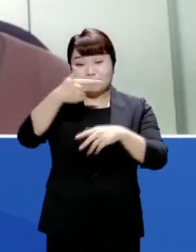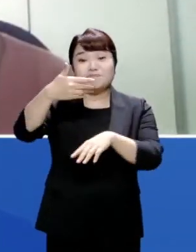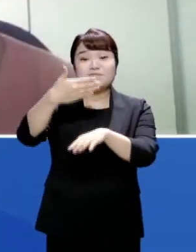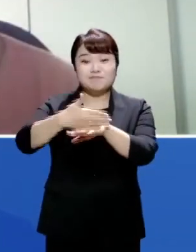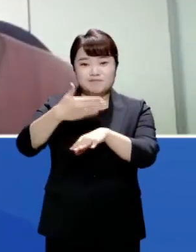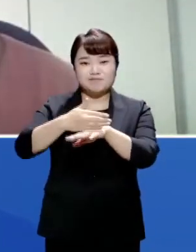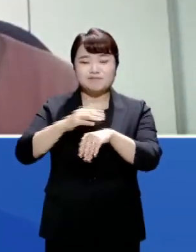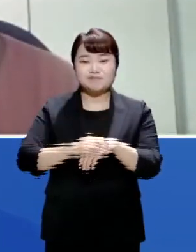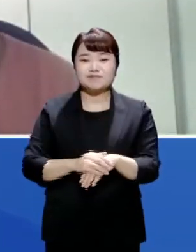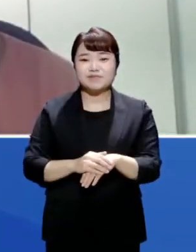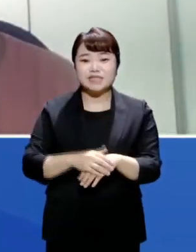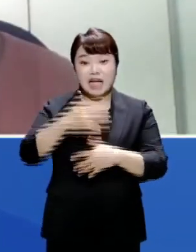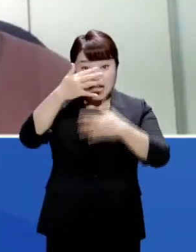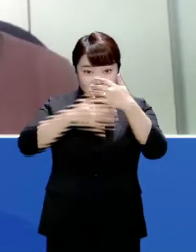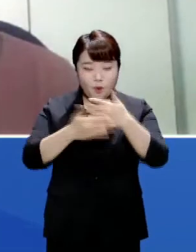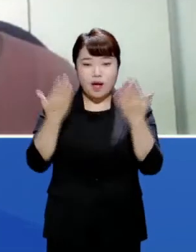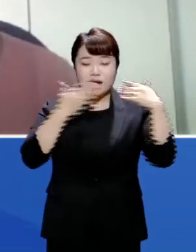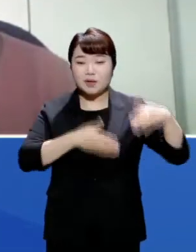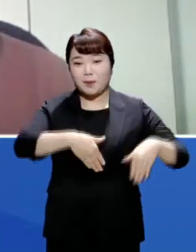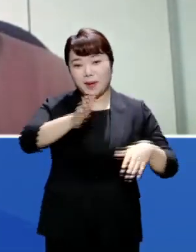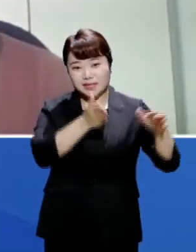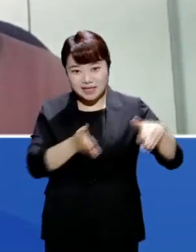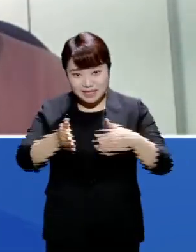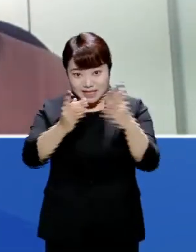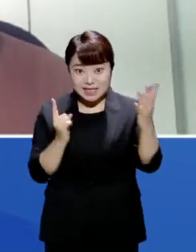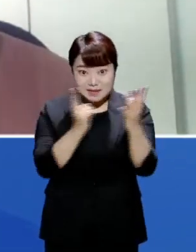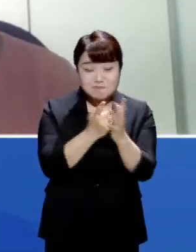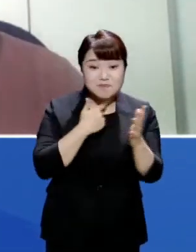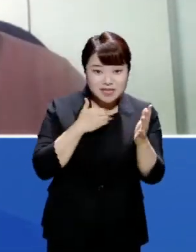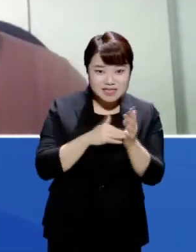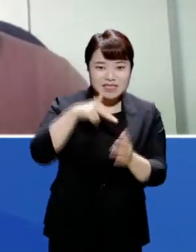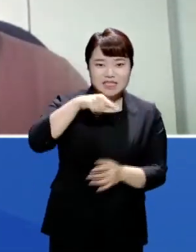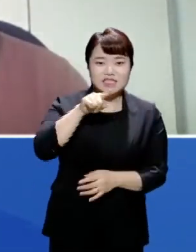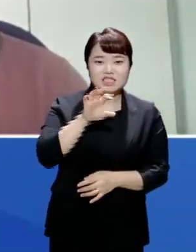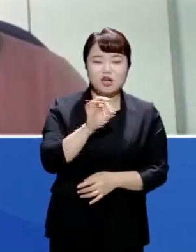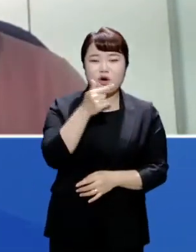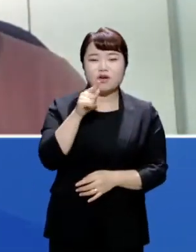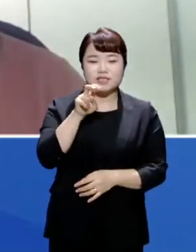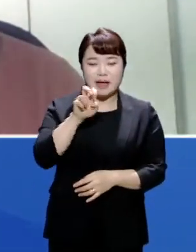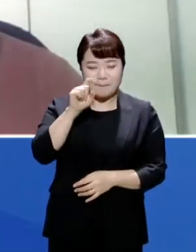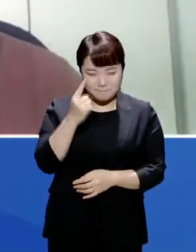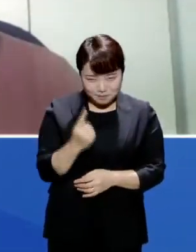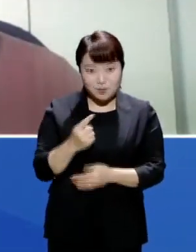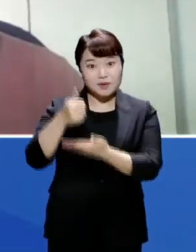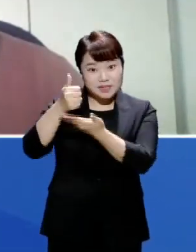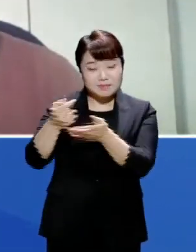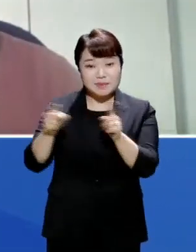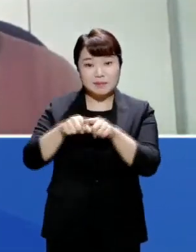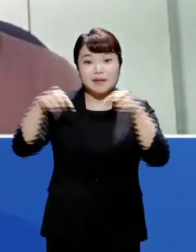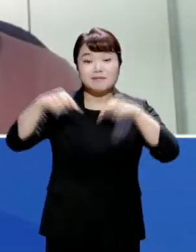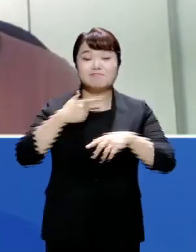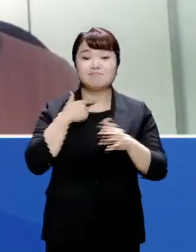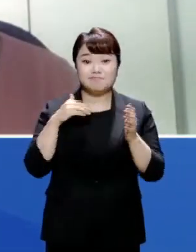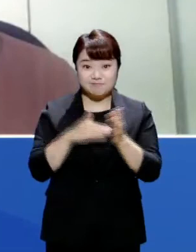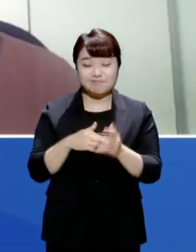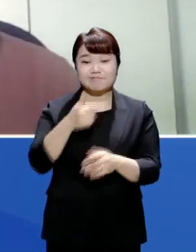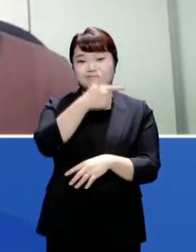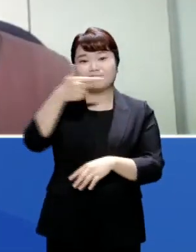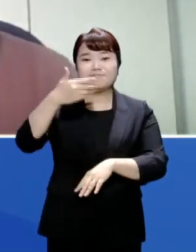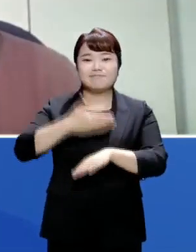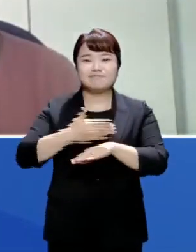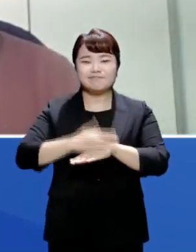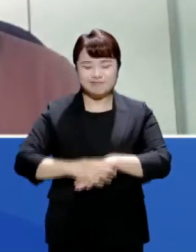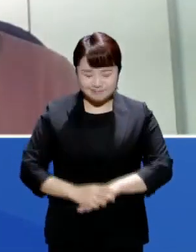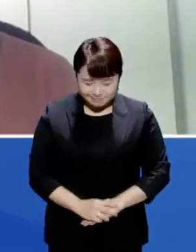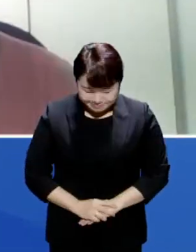듣겠습니다. 지금까지 영어 학교 가는 길에 출연진 정남모님과 상영중지 가처분 신청 등에 대해 이야기 나눠봤습니다. 오늘 말씀